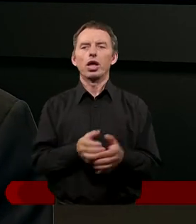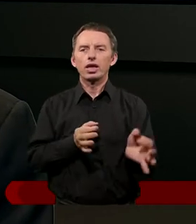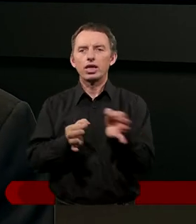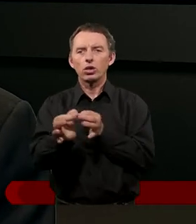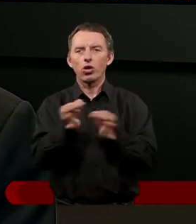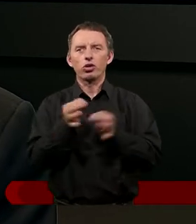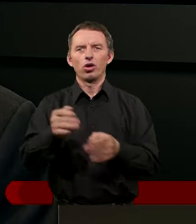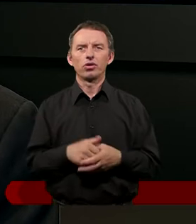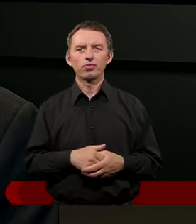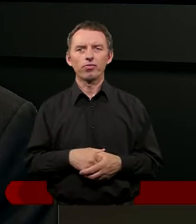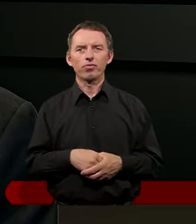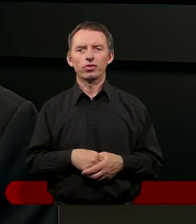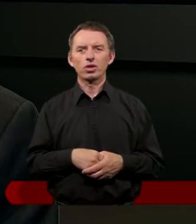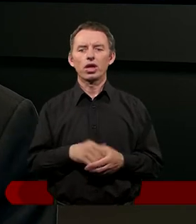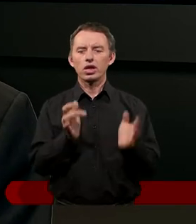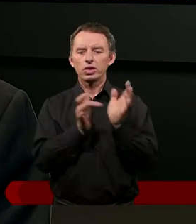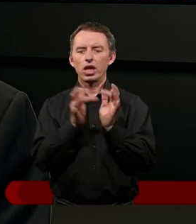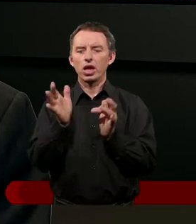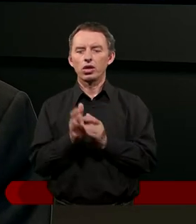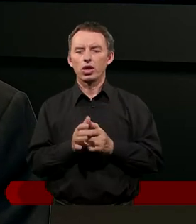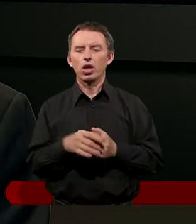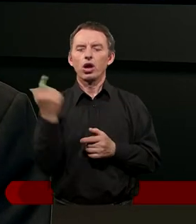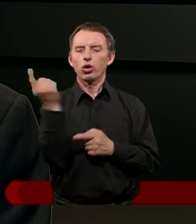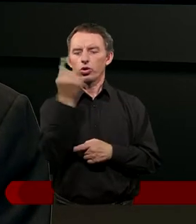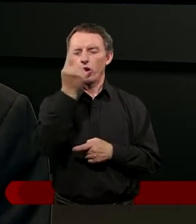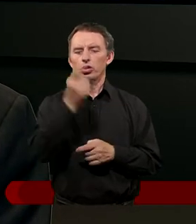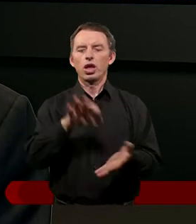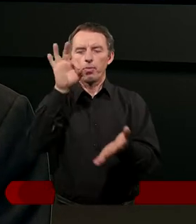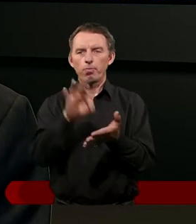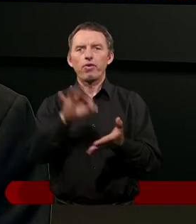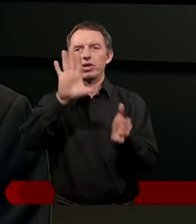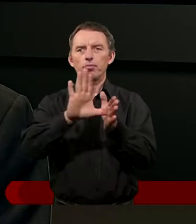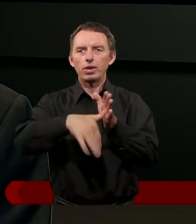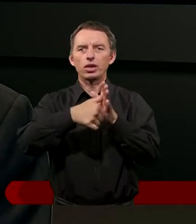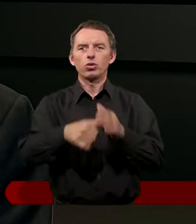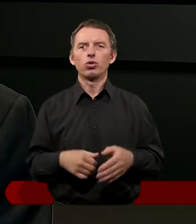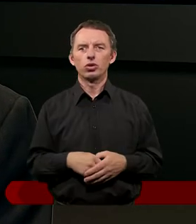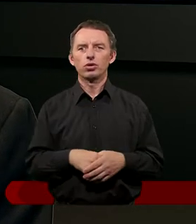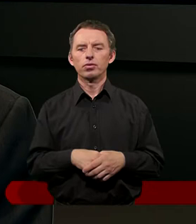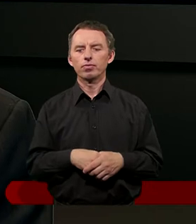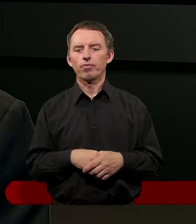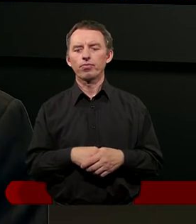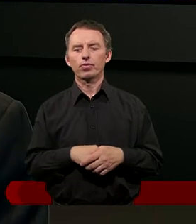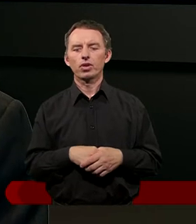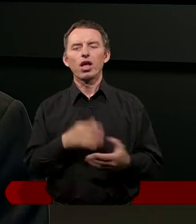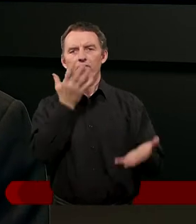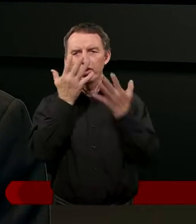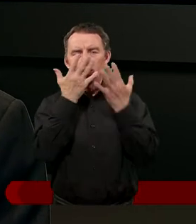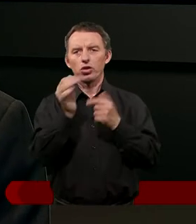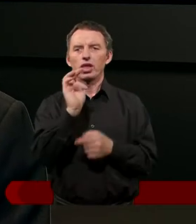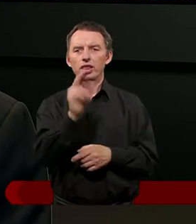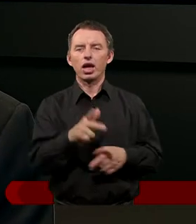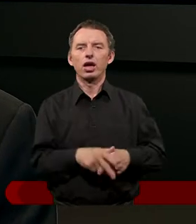historią, kiedy Jezus grozi pewnym miastom. Jak wyglądała ta